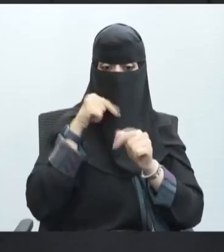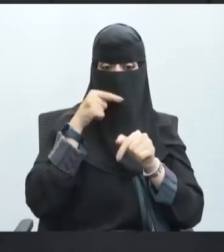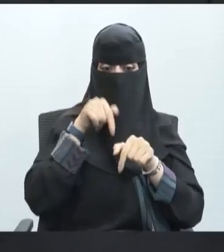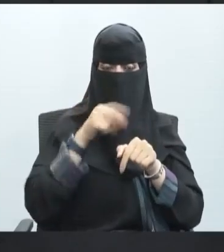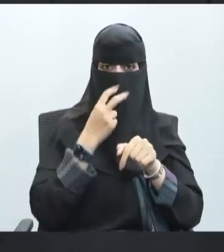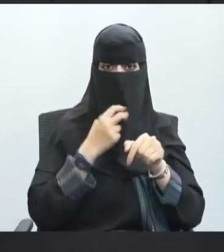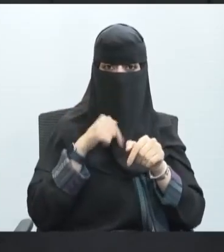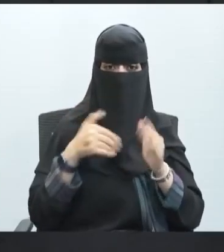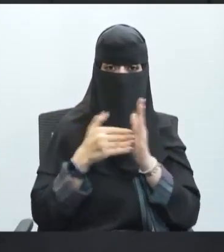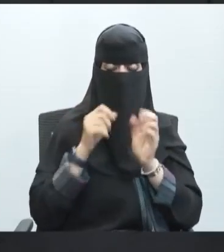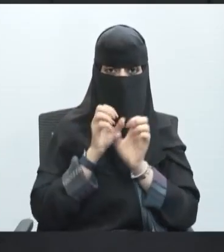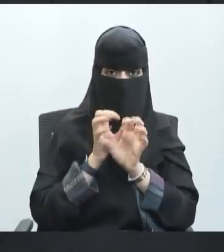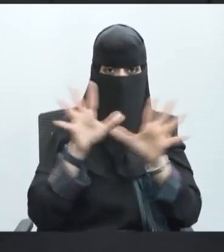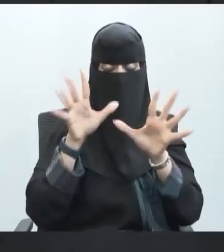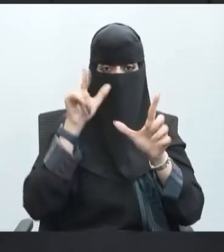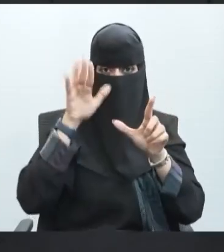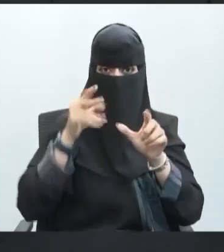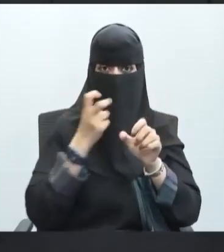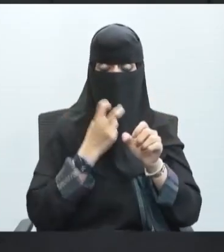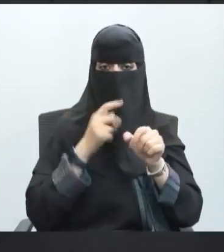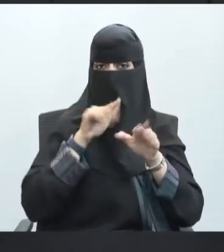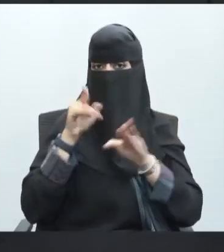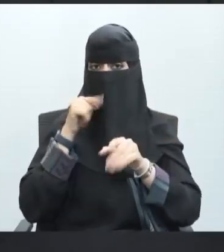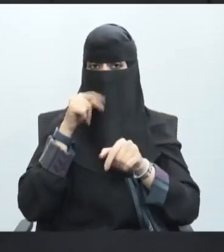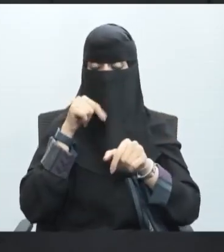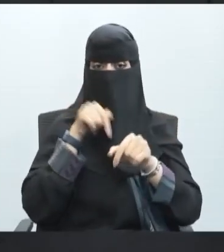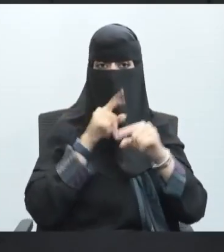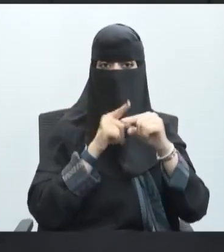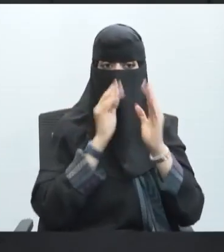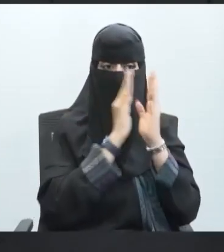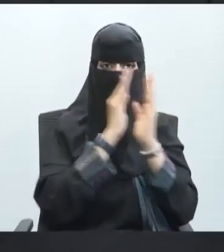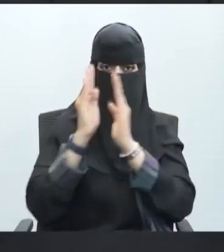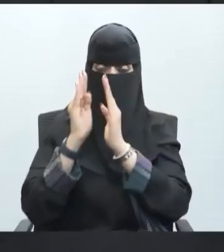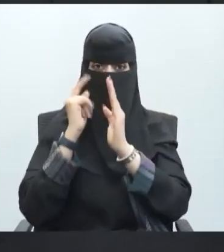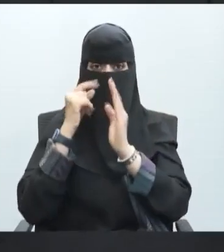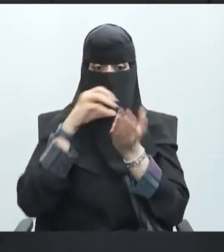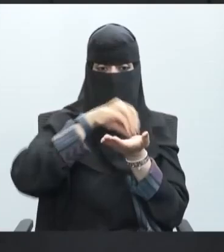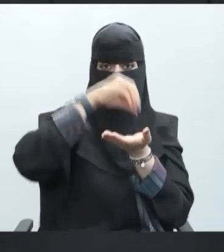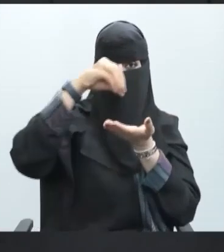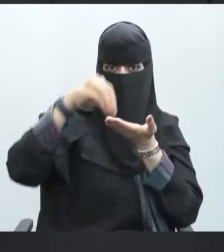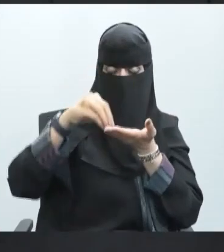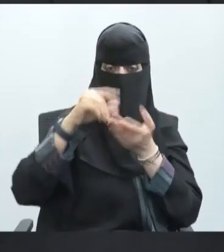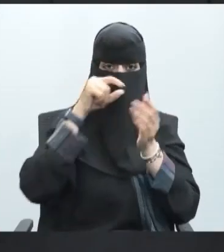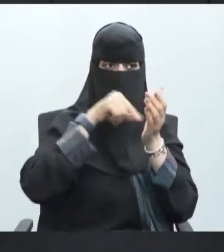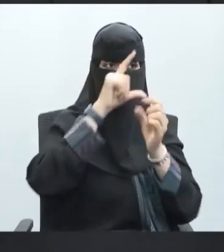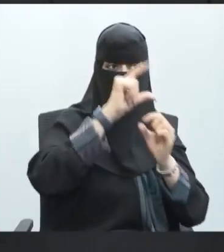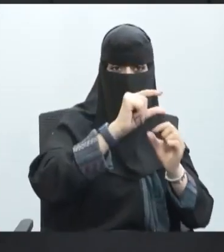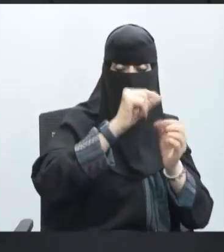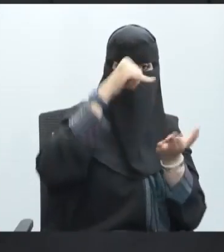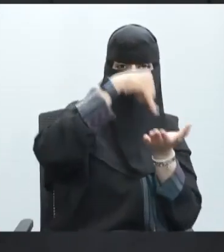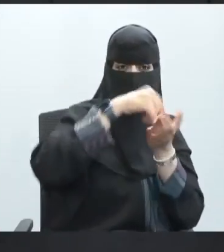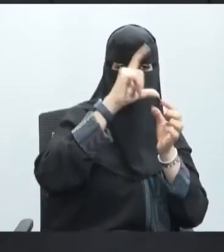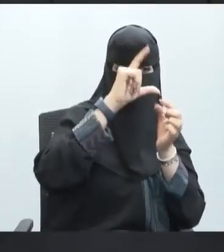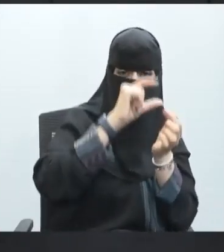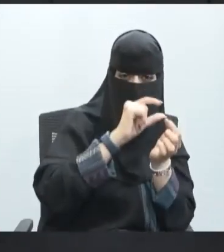قاعدة تسمى قاعدة الانتشار هذه القاعدة تنص بأن المواد تنتقل من التركيز الأعلى إلى التركيز المنخفض ولكن هذه القاعدة